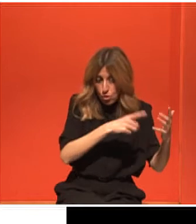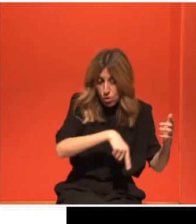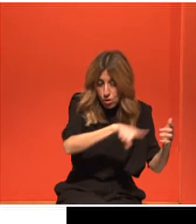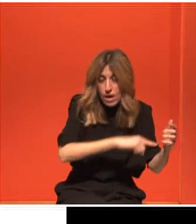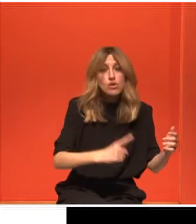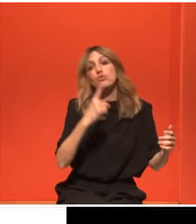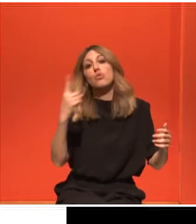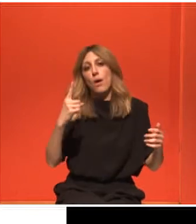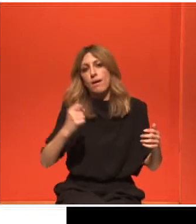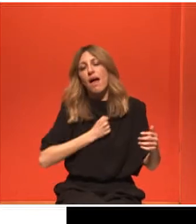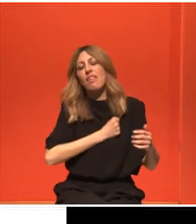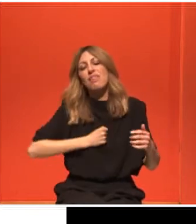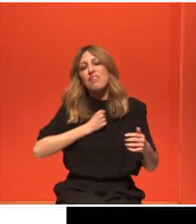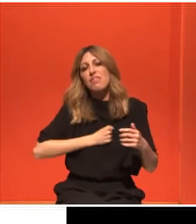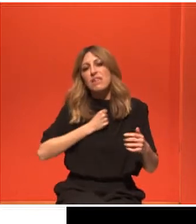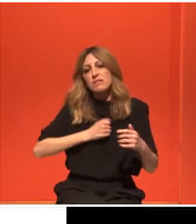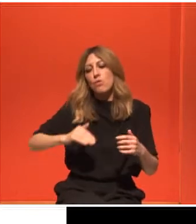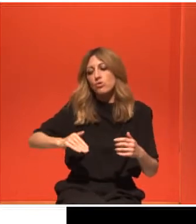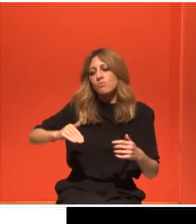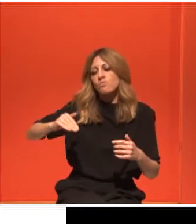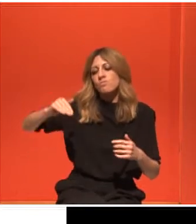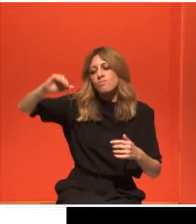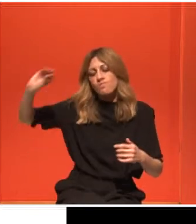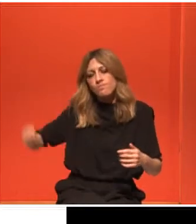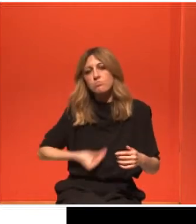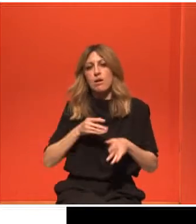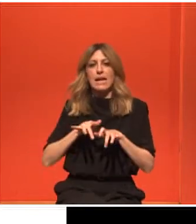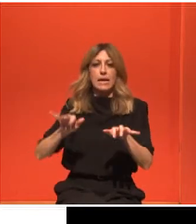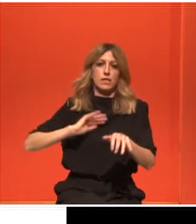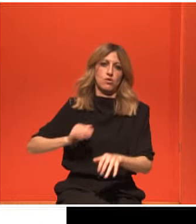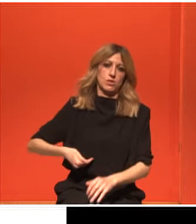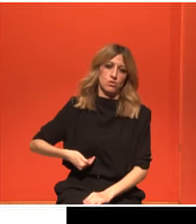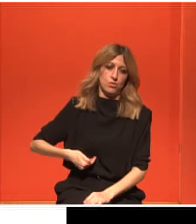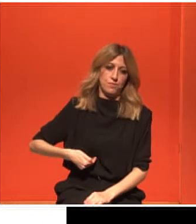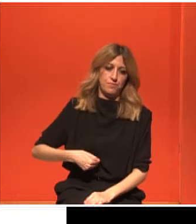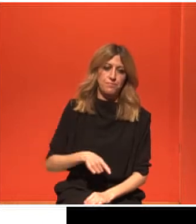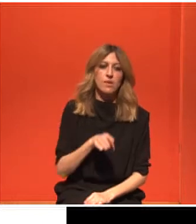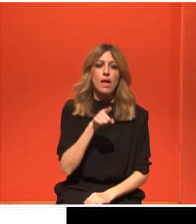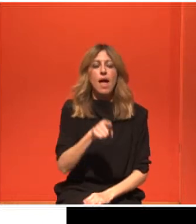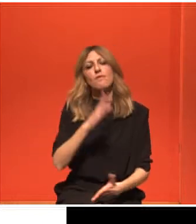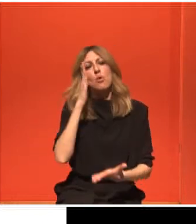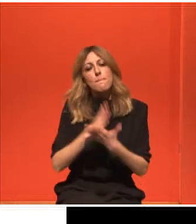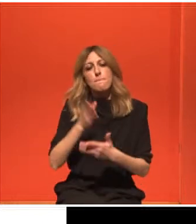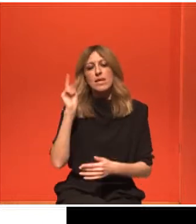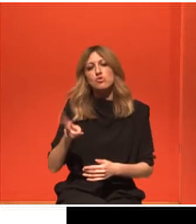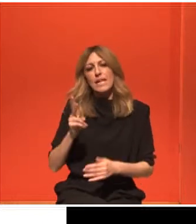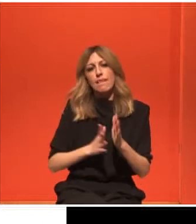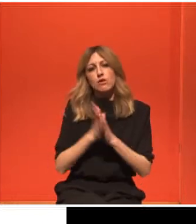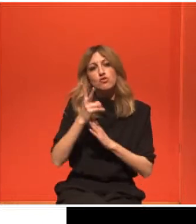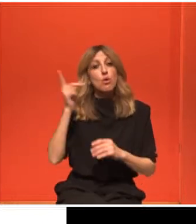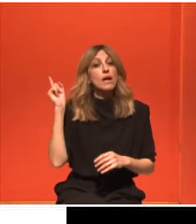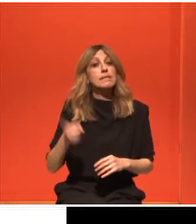καρκίνο του μαστού. Αυτό θα το ακούσετε να αναφέρετε και ως μέσος κίνδυνος, 12% κίνδυνος στη διάρκεια της ζωής,